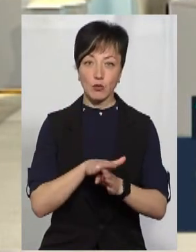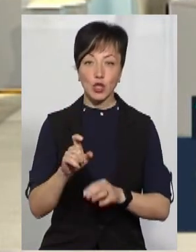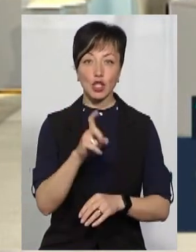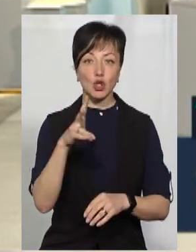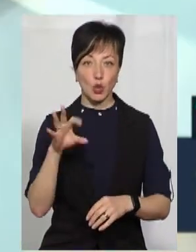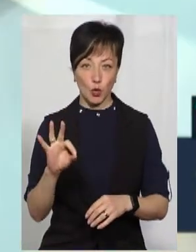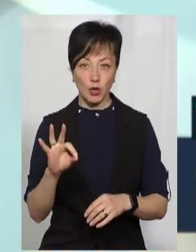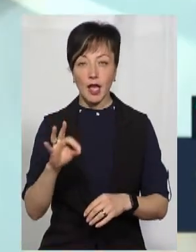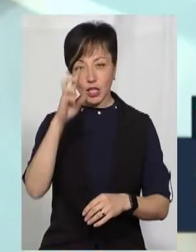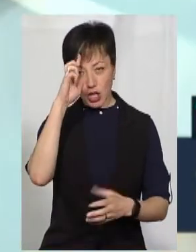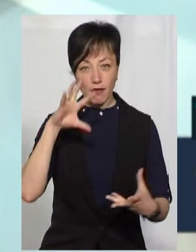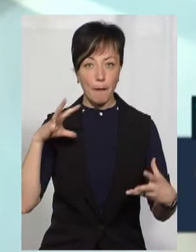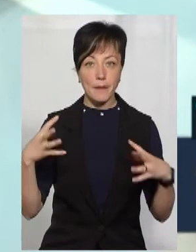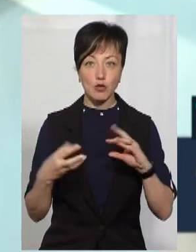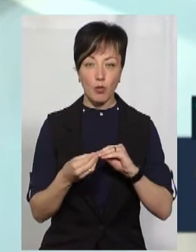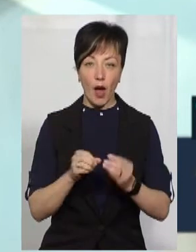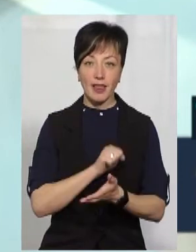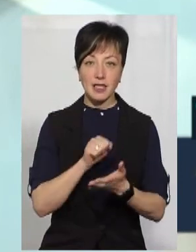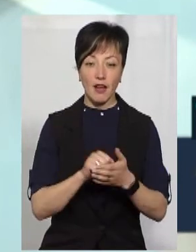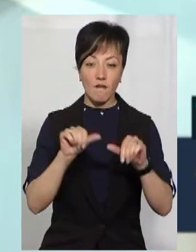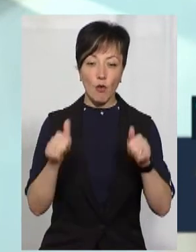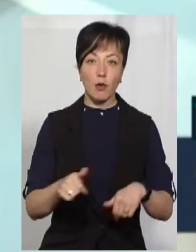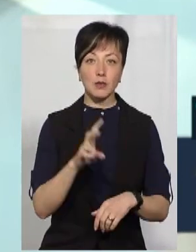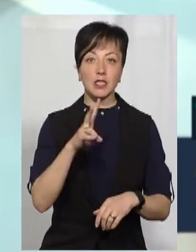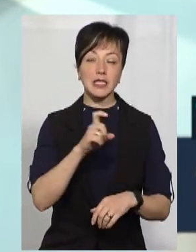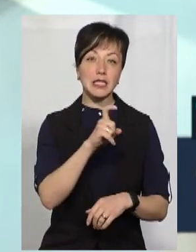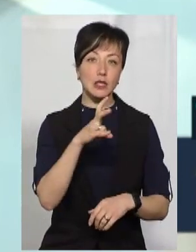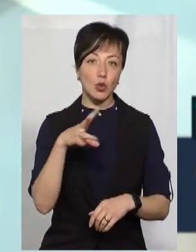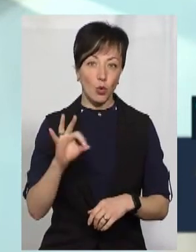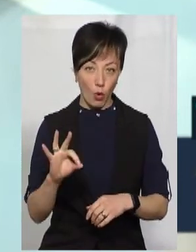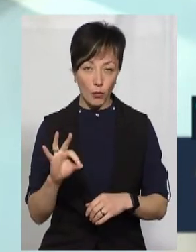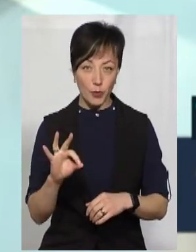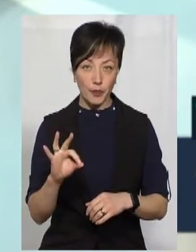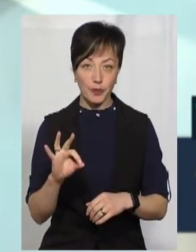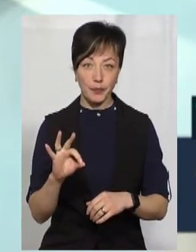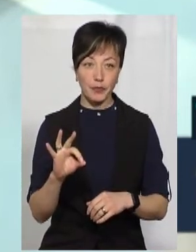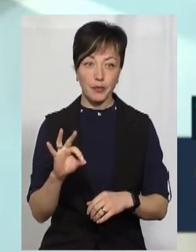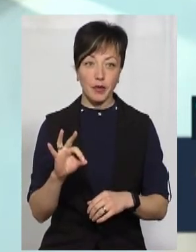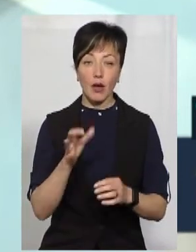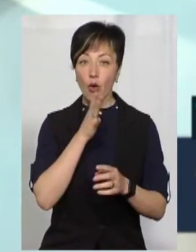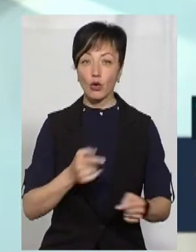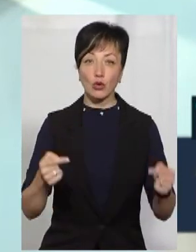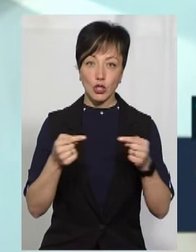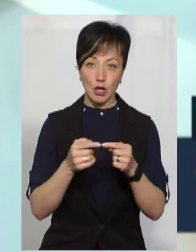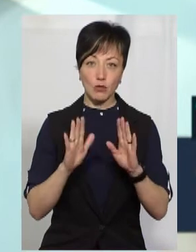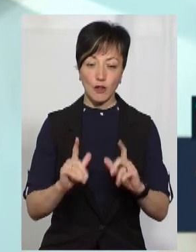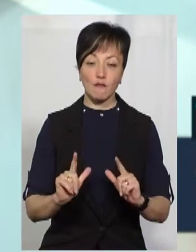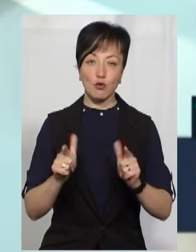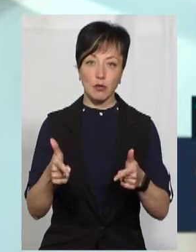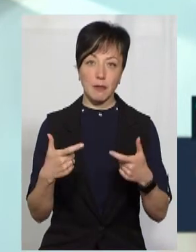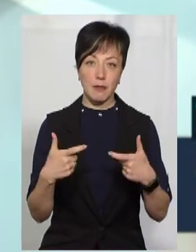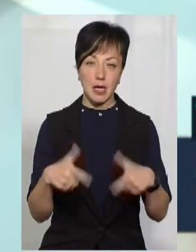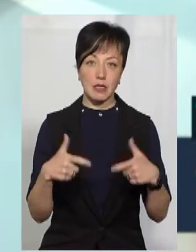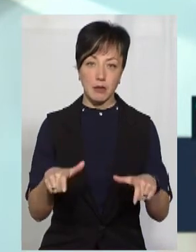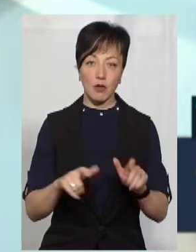державна підсумкова атестація у формі зовнішнього незалежного оцінювання, яка одночасно буде вступними